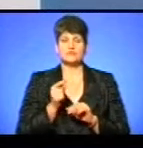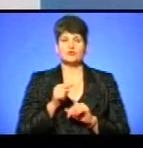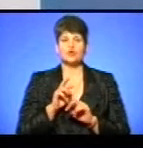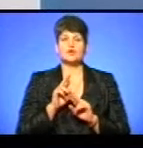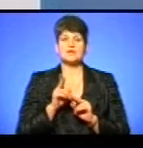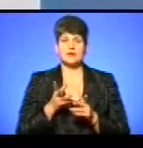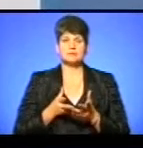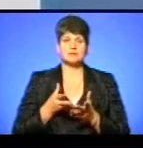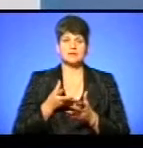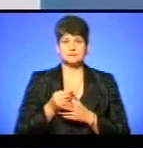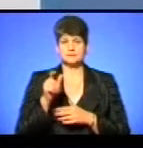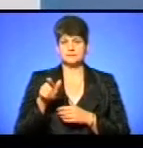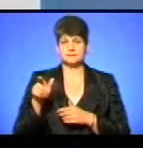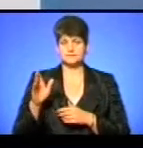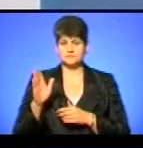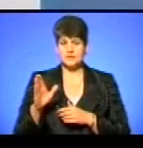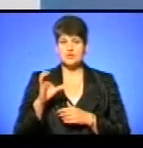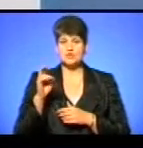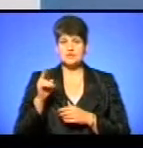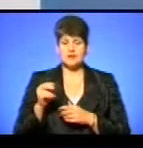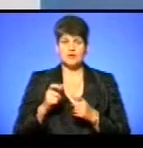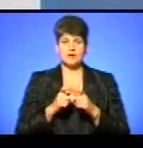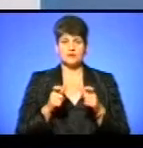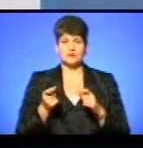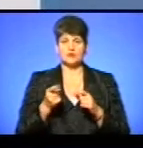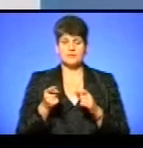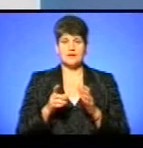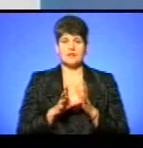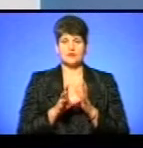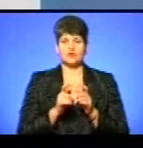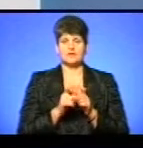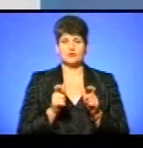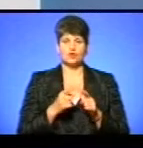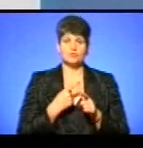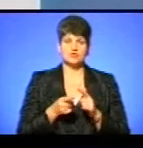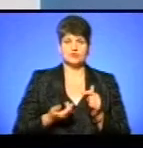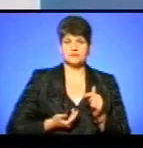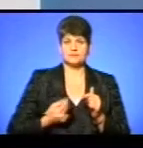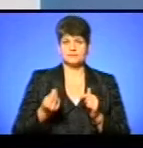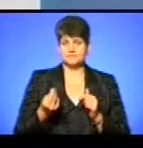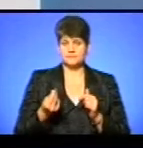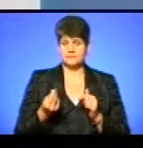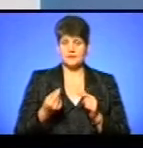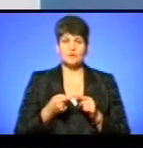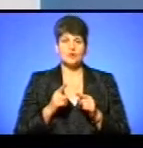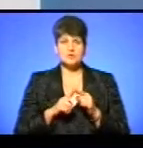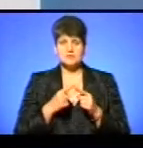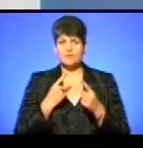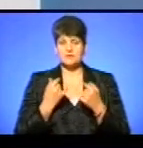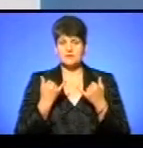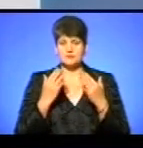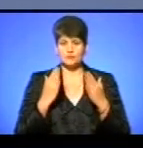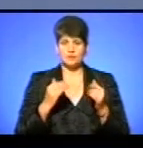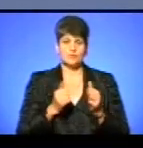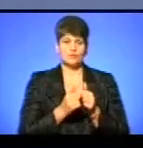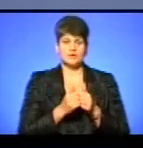як розраховуватиметься пасажир. Соціальною картою Тернополянина, електронним квитком чи готівкою. Про це говоритимемо далі. І поряд